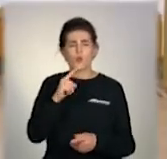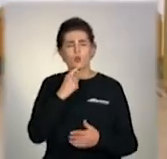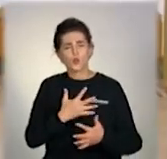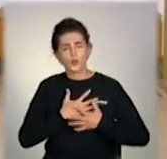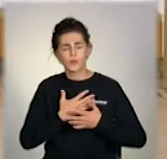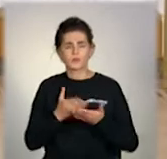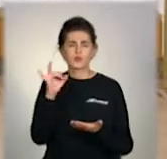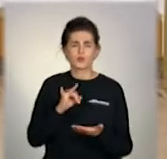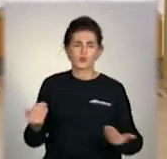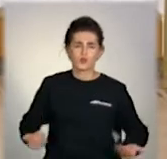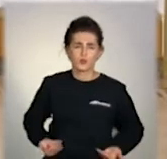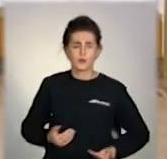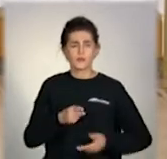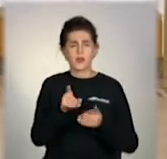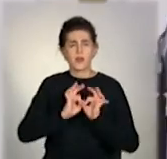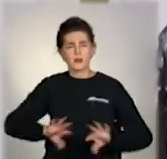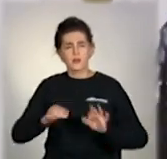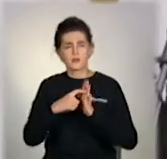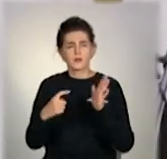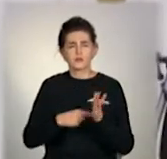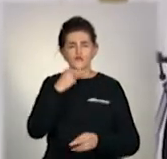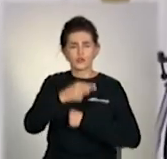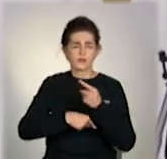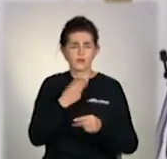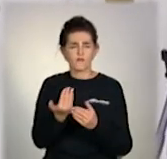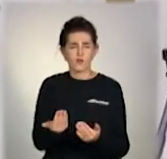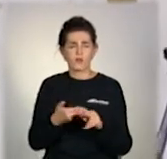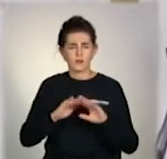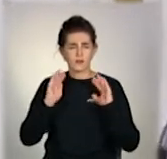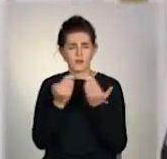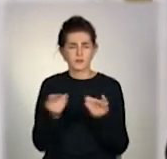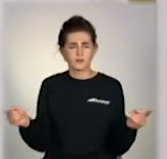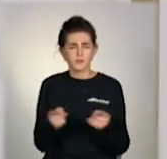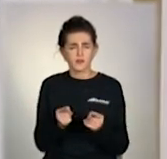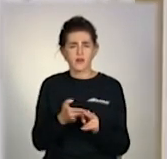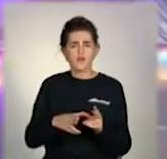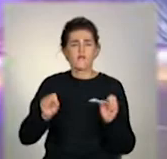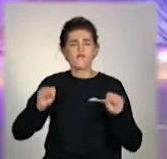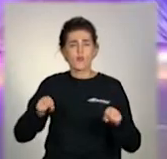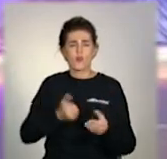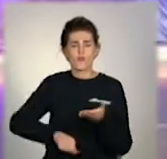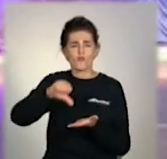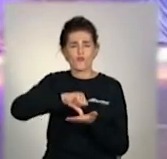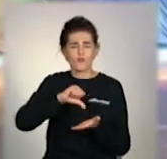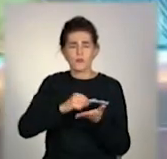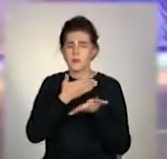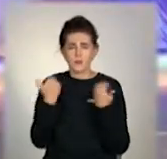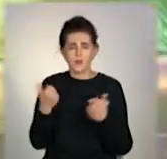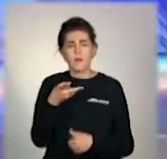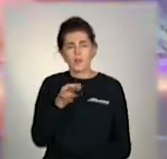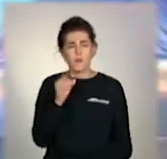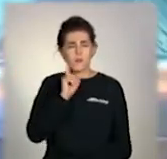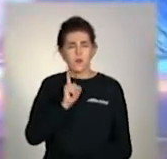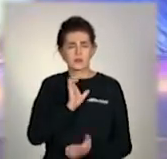життя. Дівчина ділиться через карантинні обмеження. Можливості виступати немає. Тож, поки займається улюбленою